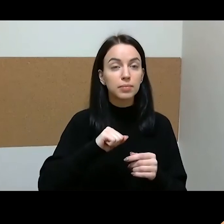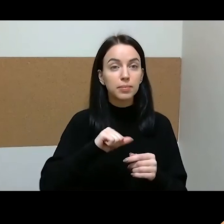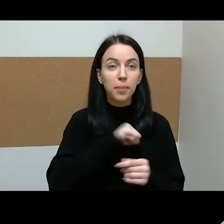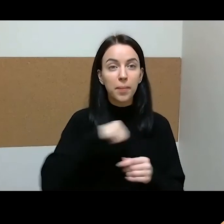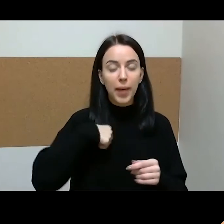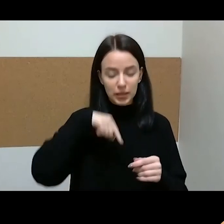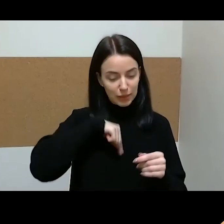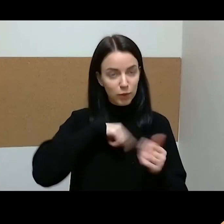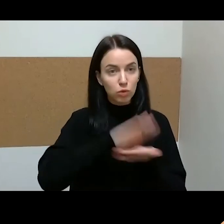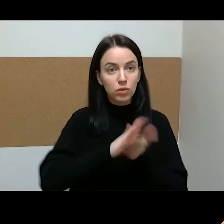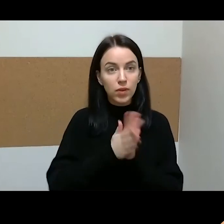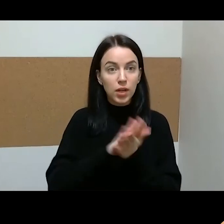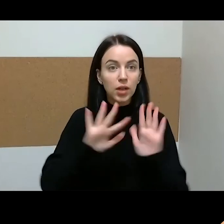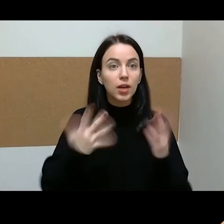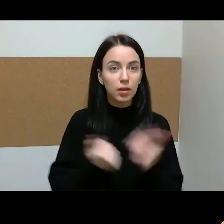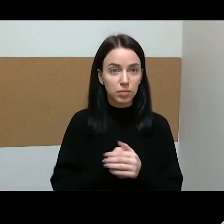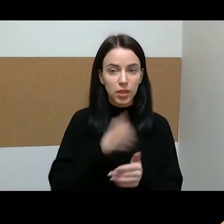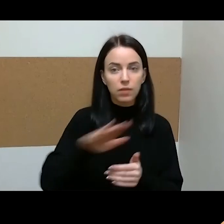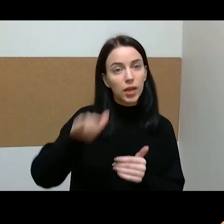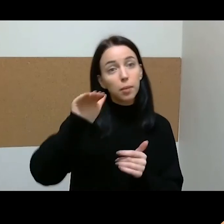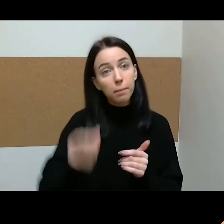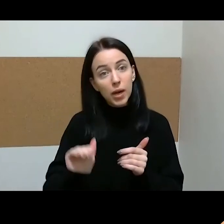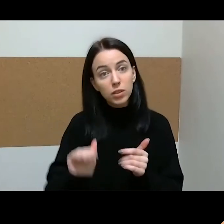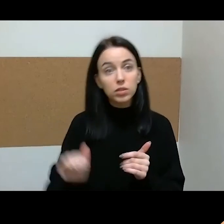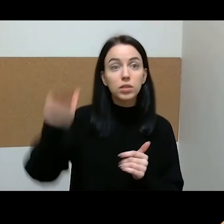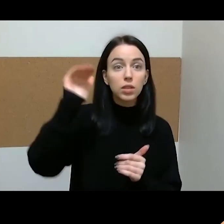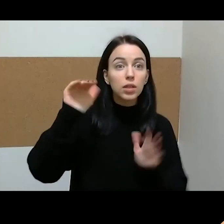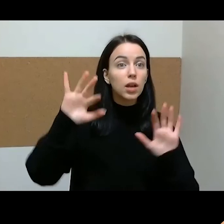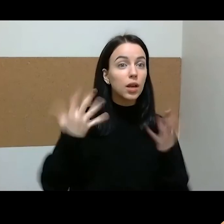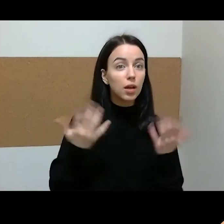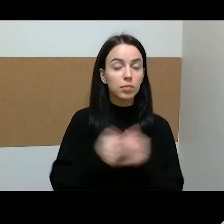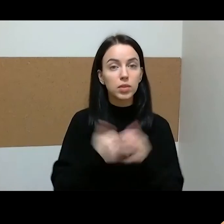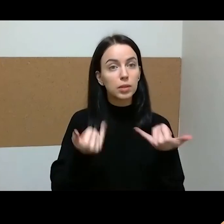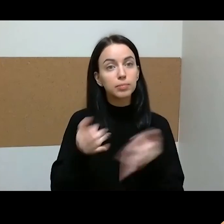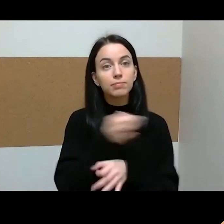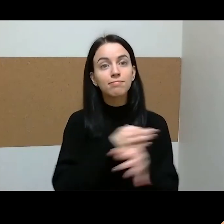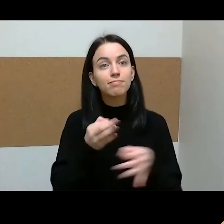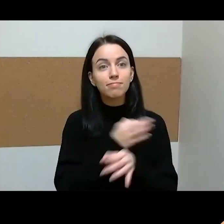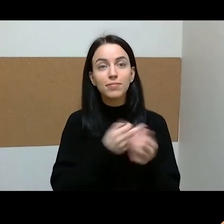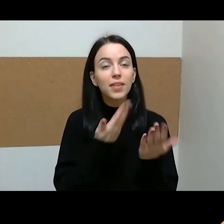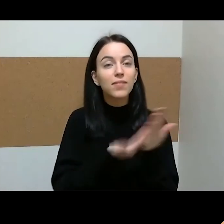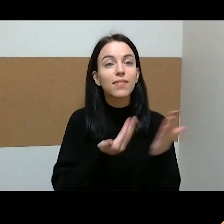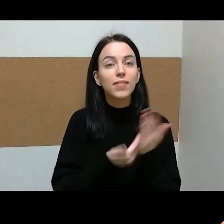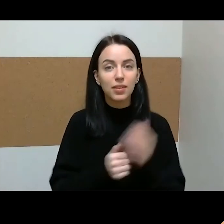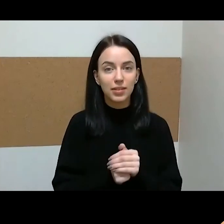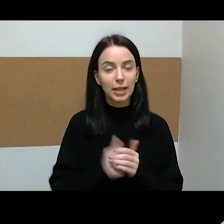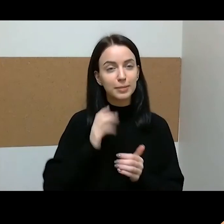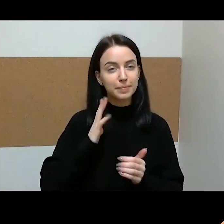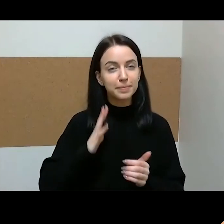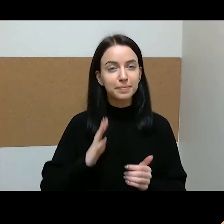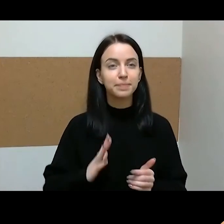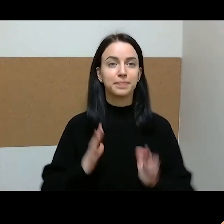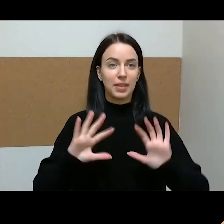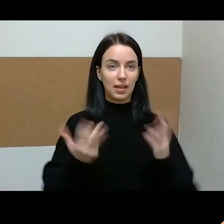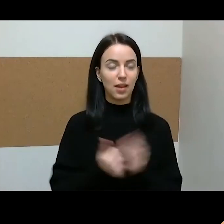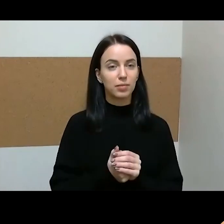mažesniais ar didesniais ir pasidalinkim, gal kaip galima pakvepavus išlaukti tą laiką, kol pasaulis